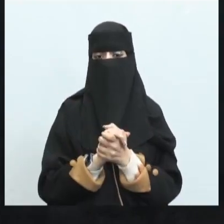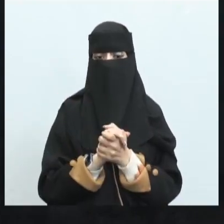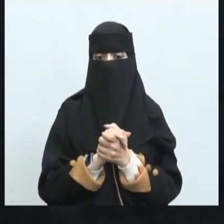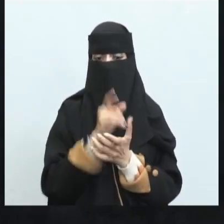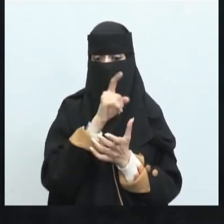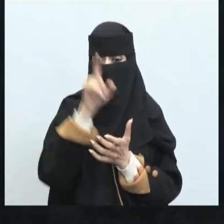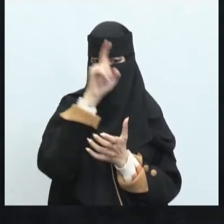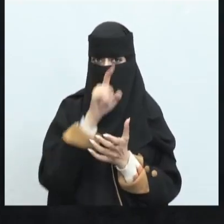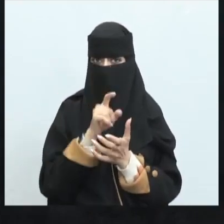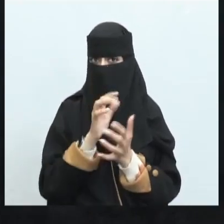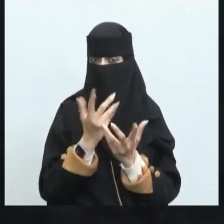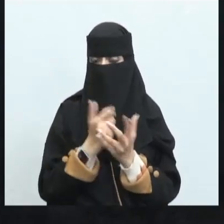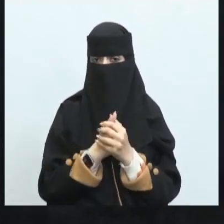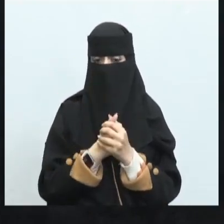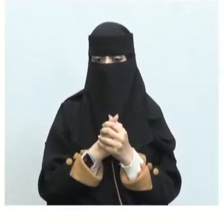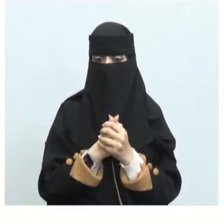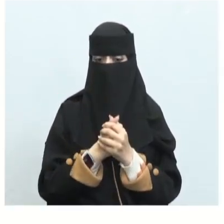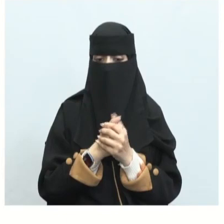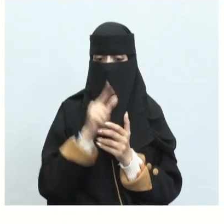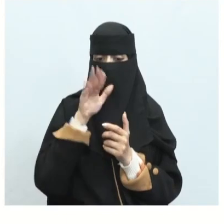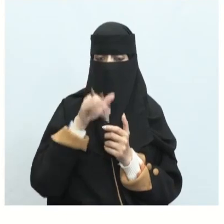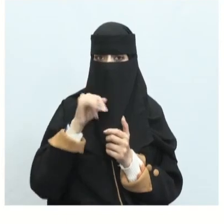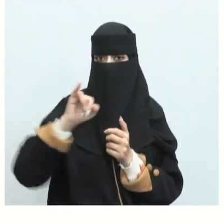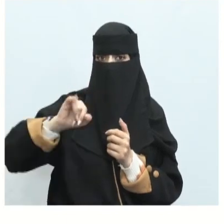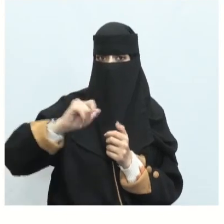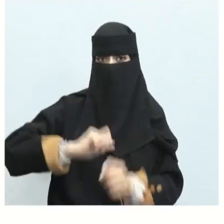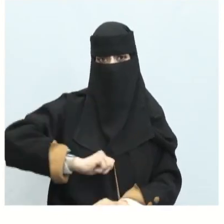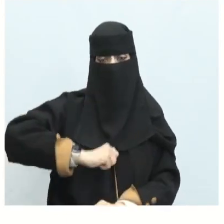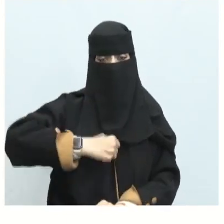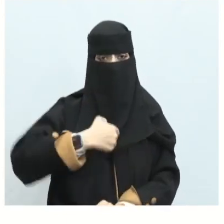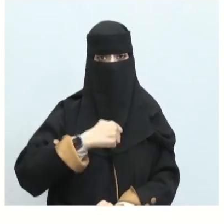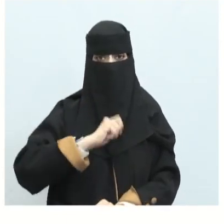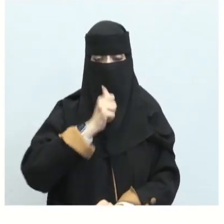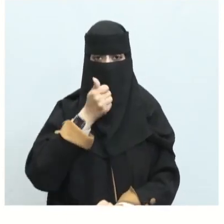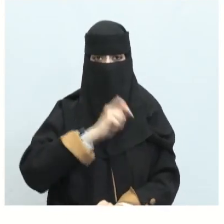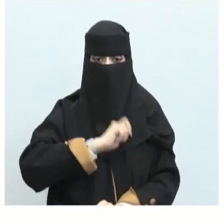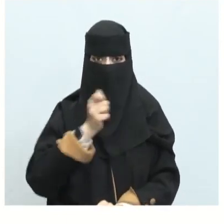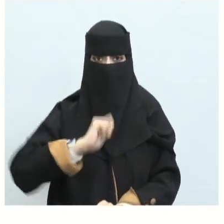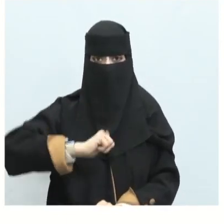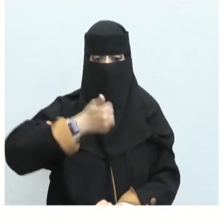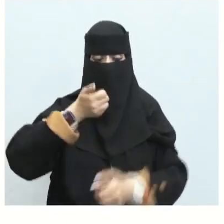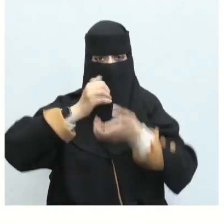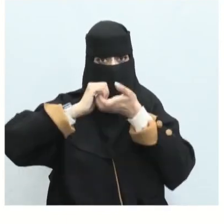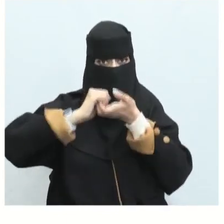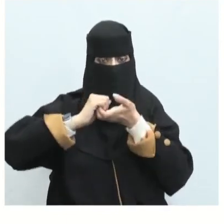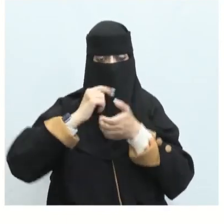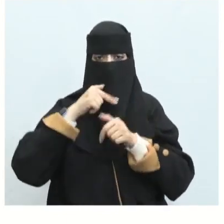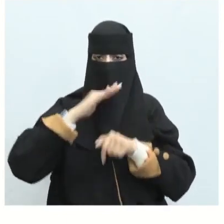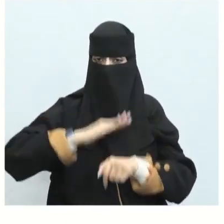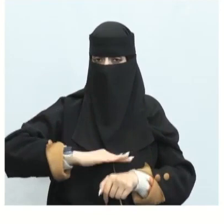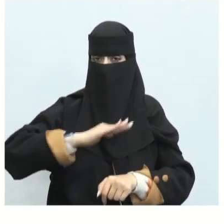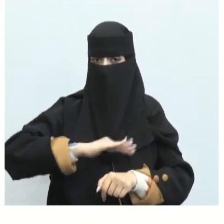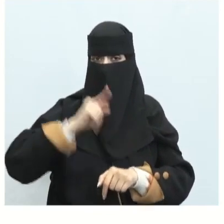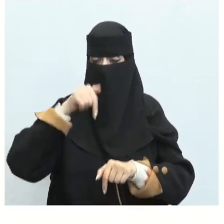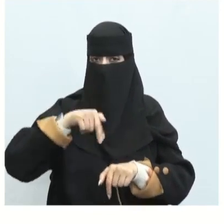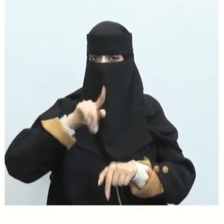ما هم القيم؟ جميل القيم طبعا التي ذكرت مكانه من أخلاق وإضاف التكافل وإضاف الرضاء